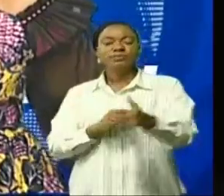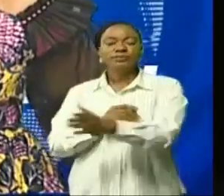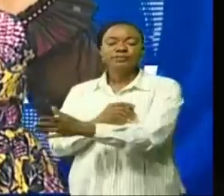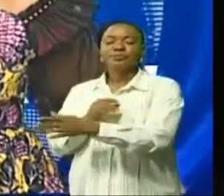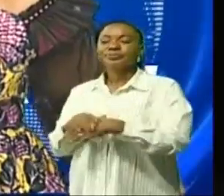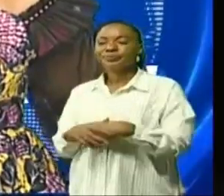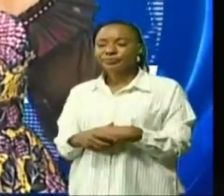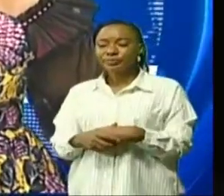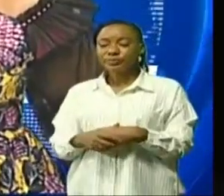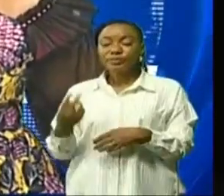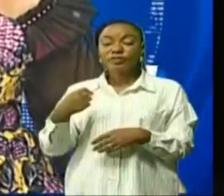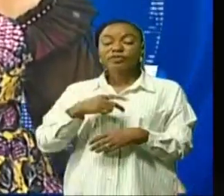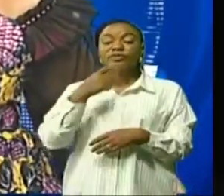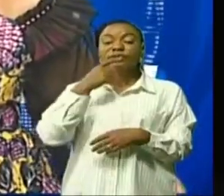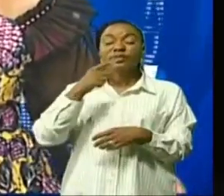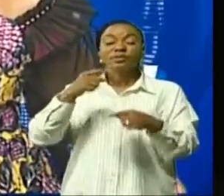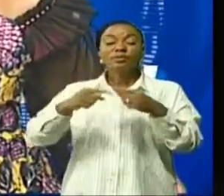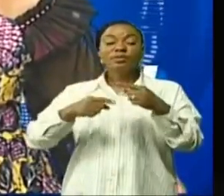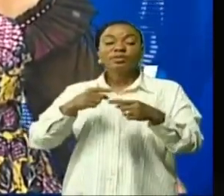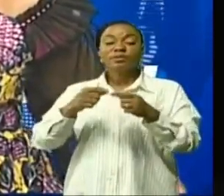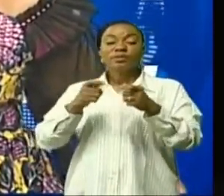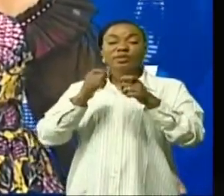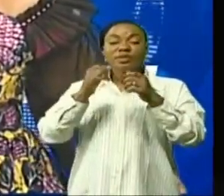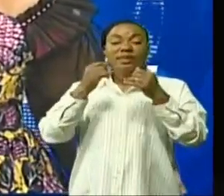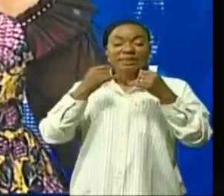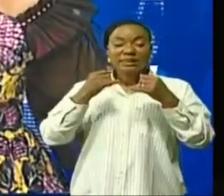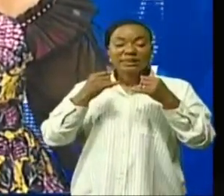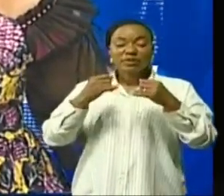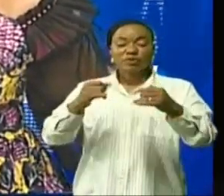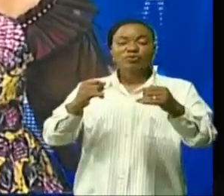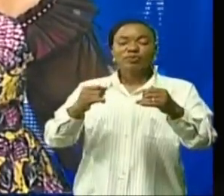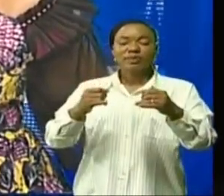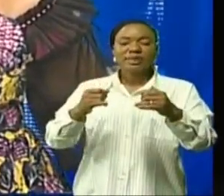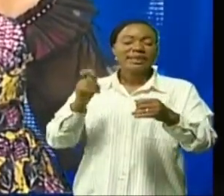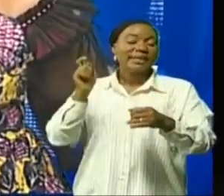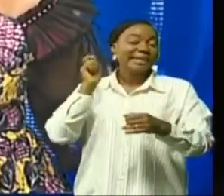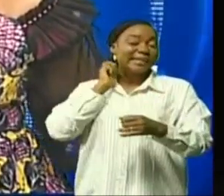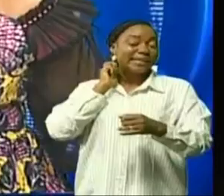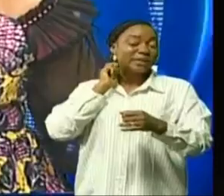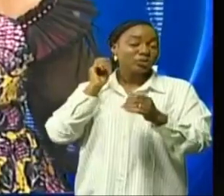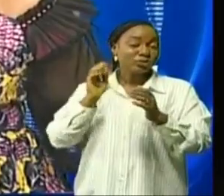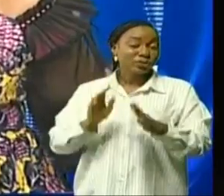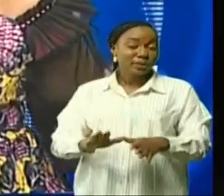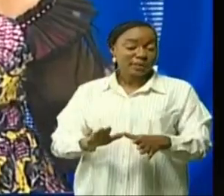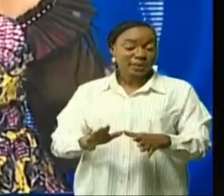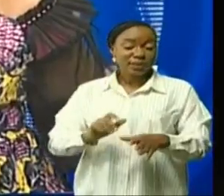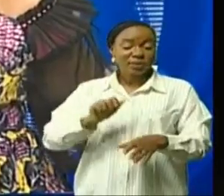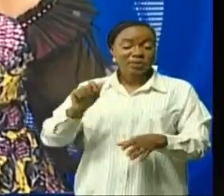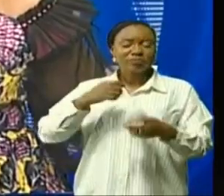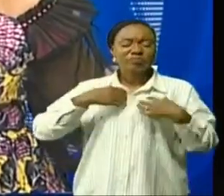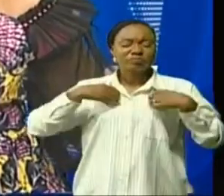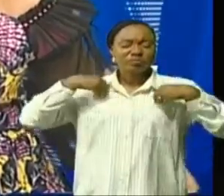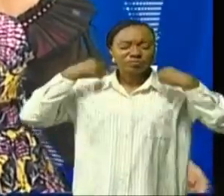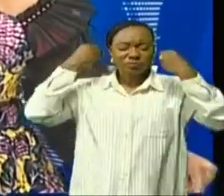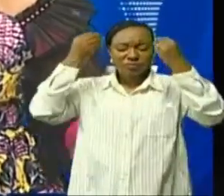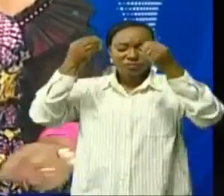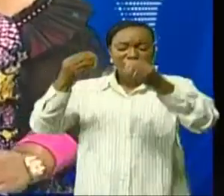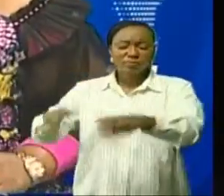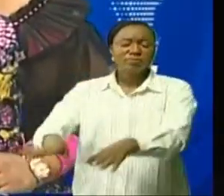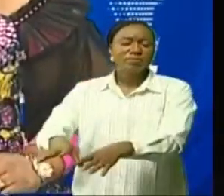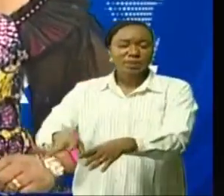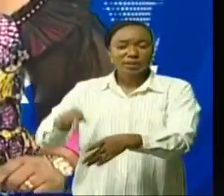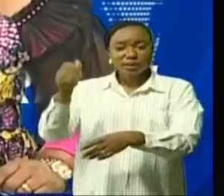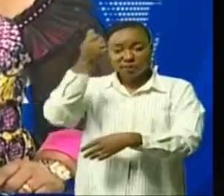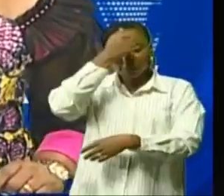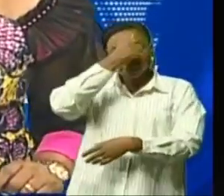Nous vous l'avions dit à l'entame de ce journal les blouses blanches décident de ranger les blousons les médecins du secteur public membres